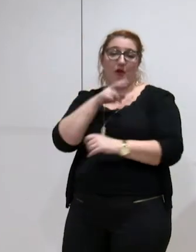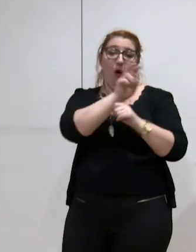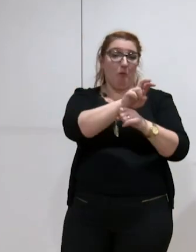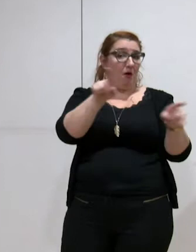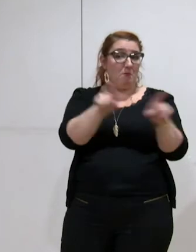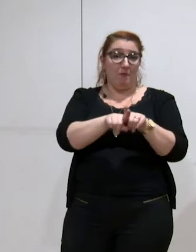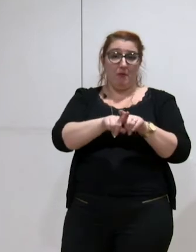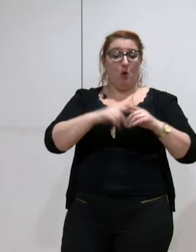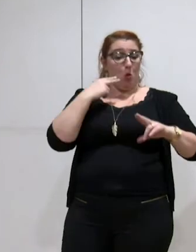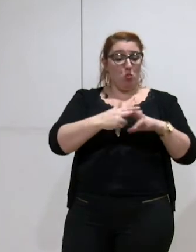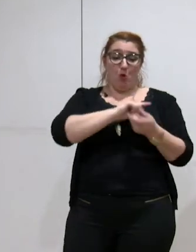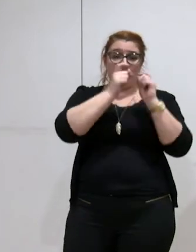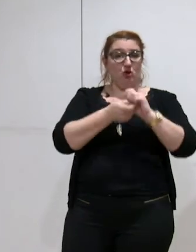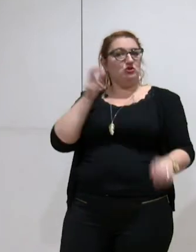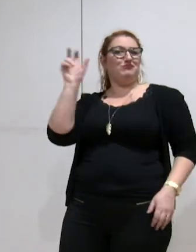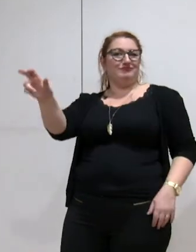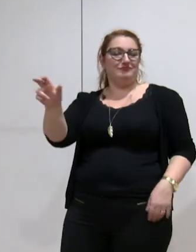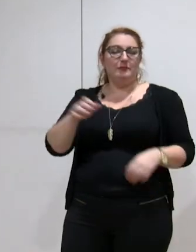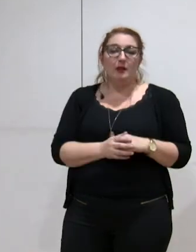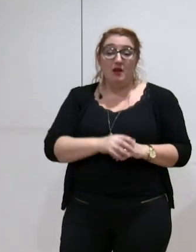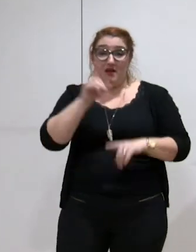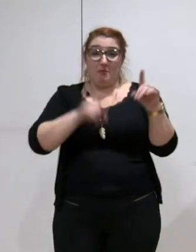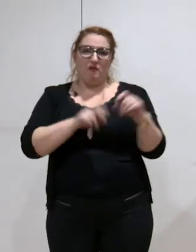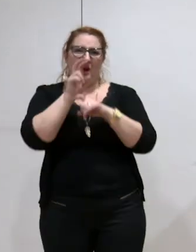où les emprunts n'étaient pas clairement identifiables,